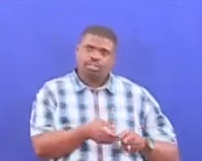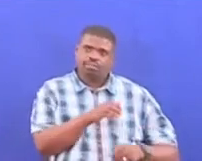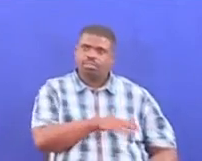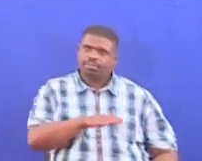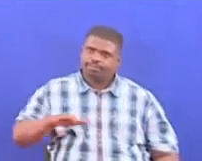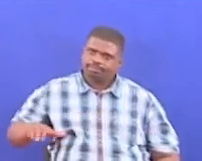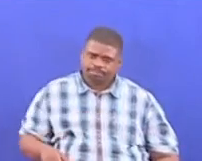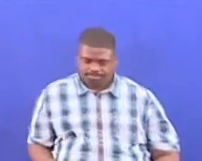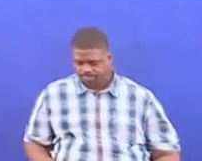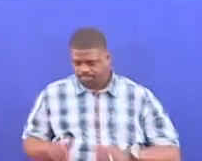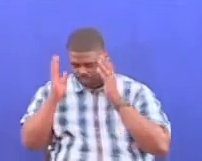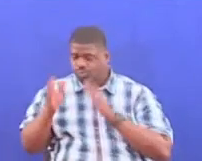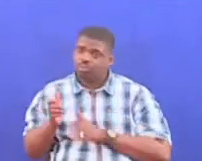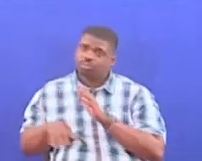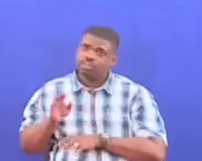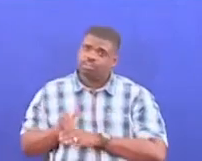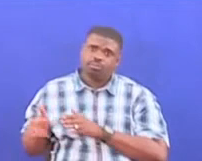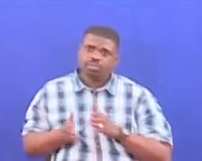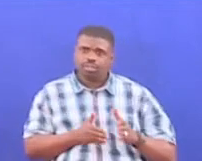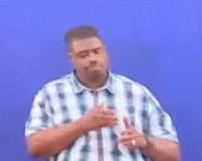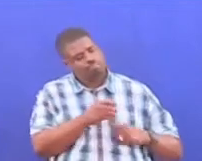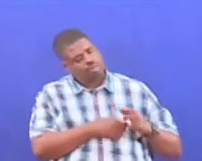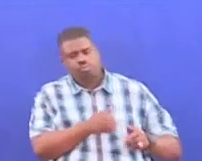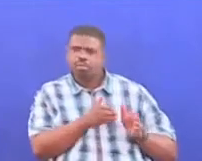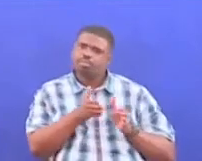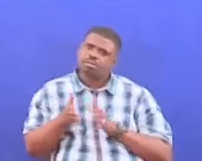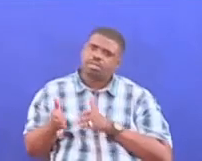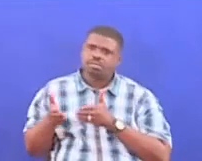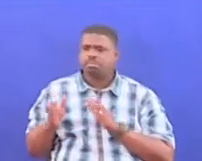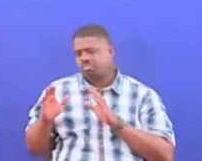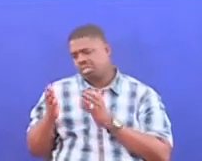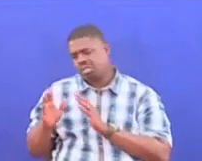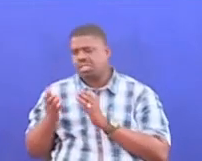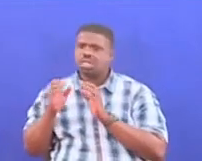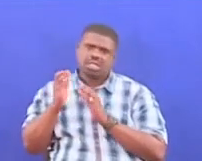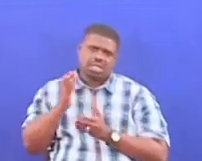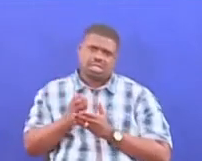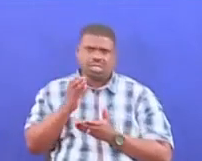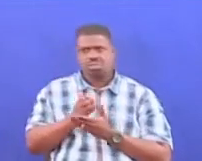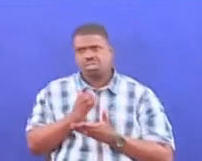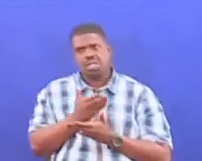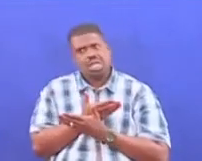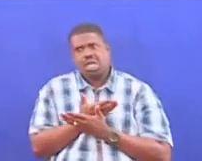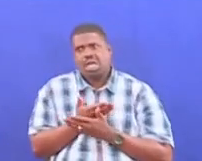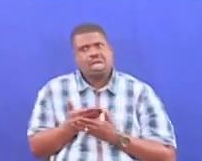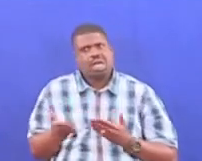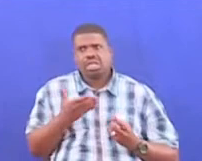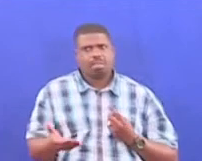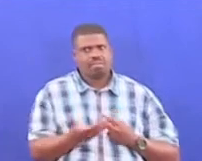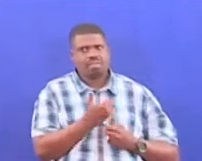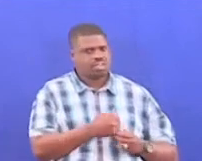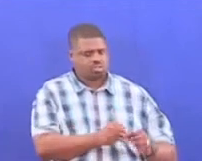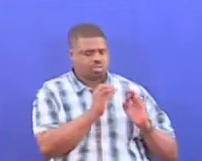kimazingira Kwa mwishuma mwenye kiti, tusipange tu Mladi tunapanga, tunasoma hapa imependeza Lakini kiuwalisia Inakuta haina mafanikio